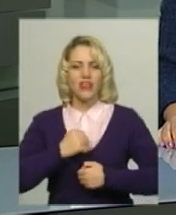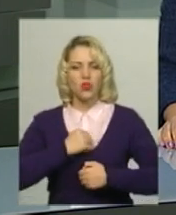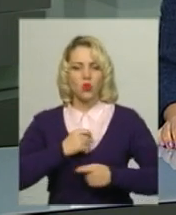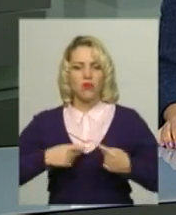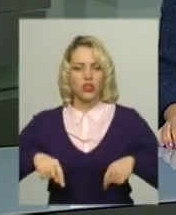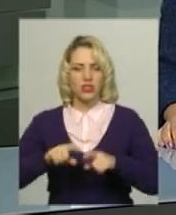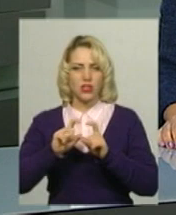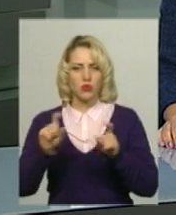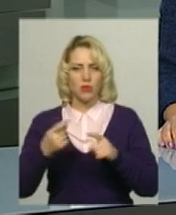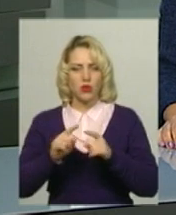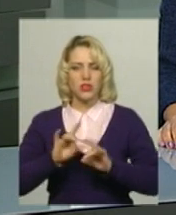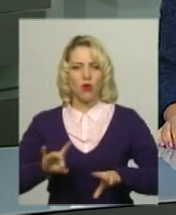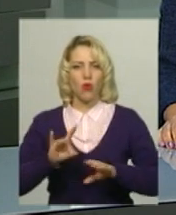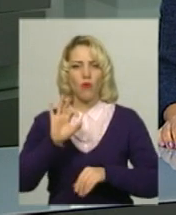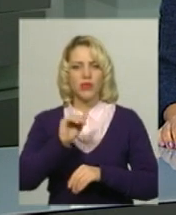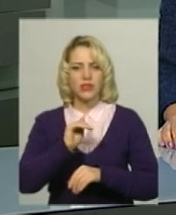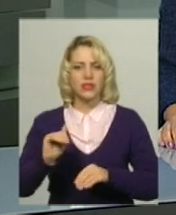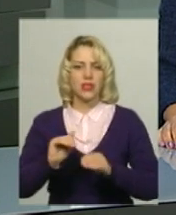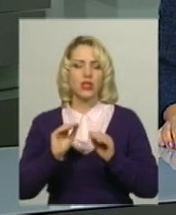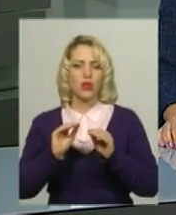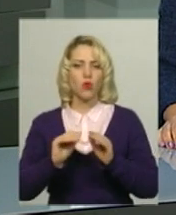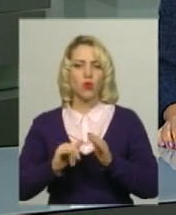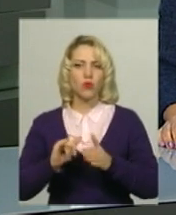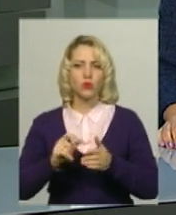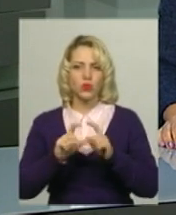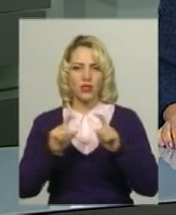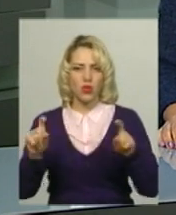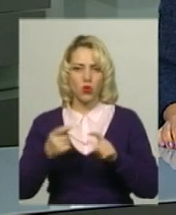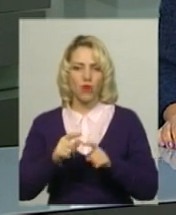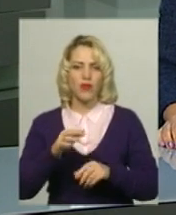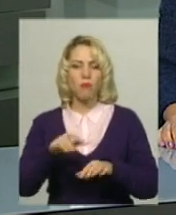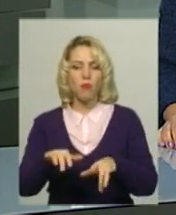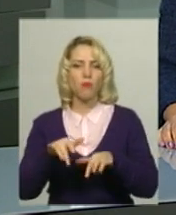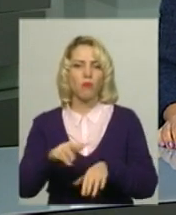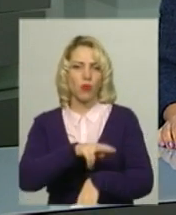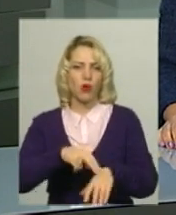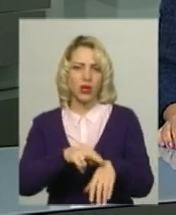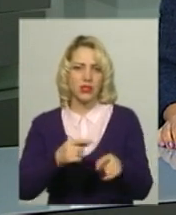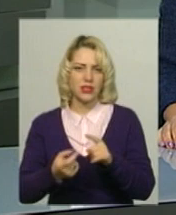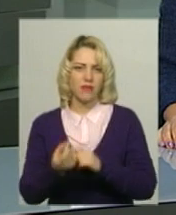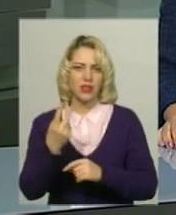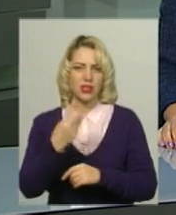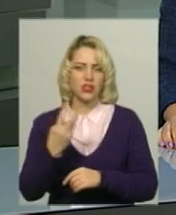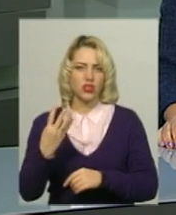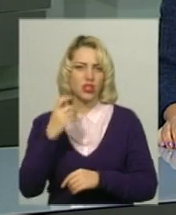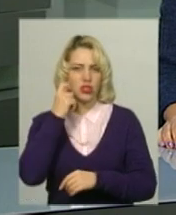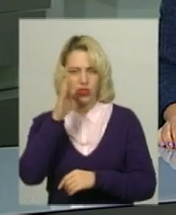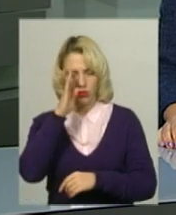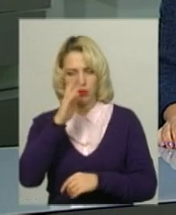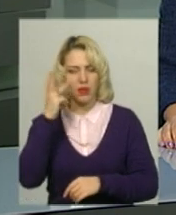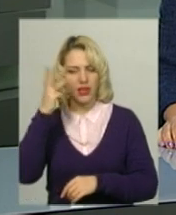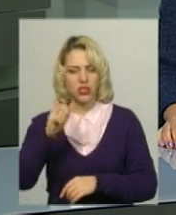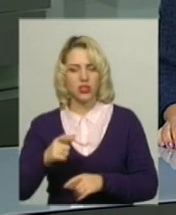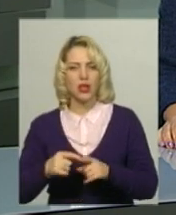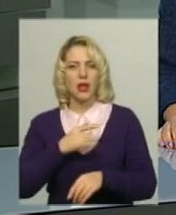Про це йдеться в офіційному повідомленні Департаменту кіберполіції Нацполіції України. Підозрюваним виявився 36-річний житель Хмельницького, чоловік –